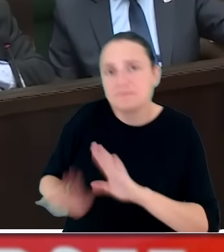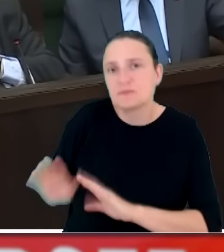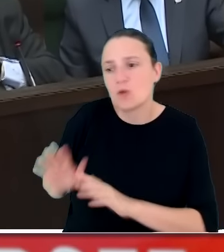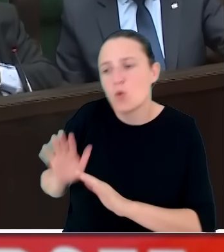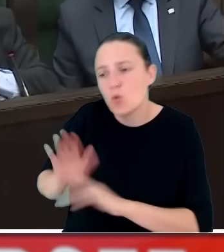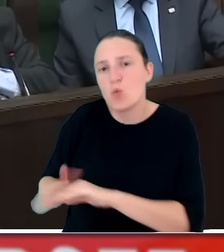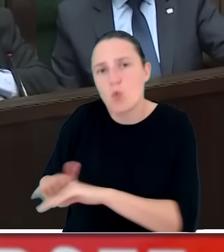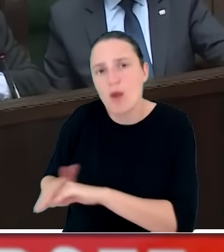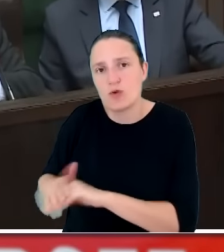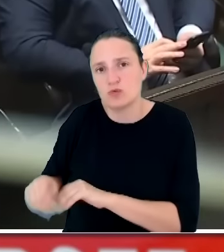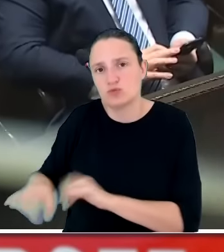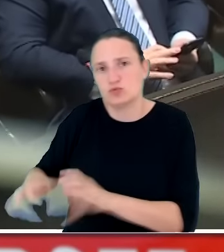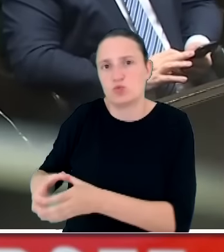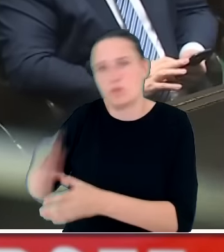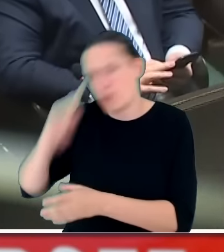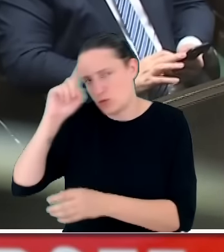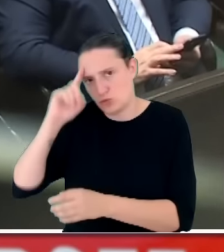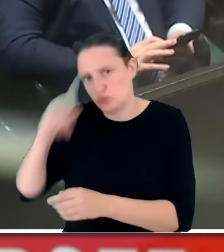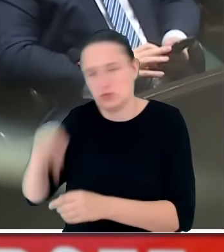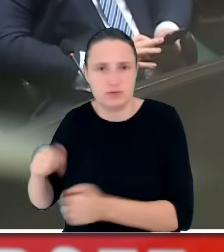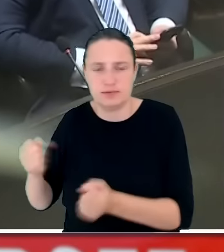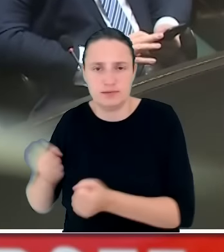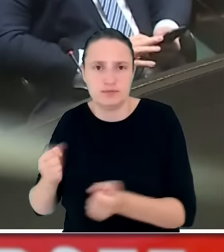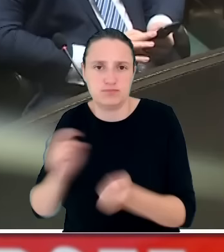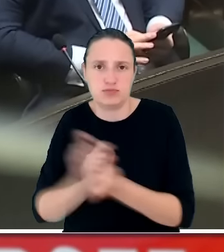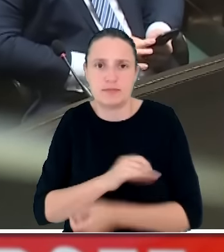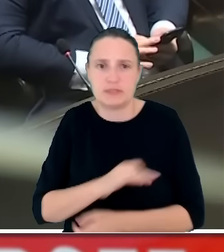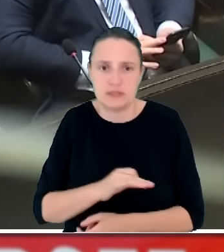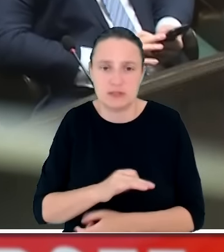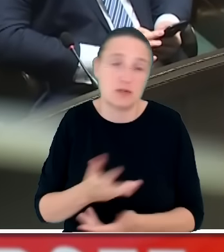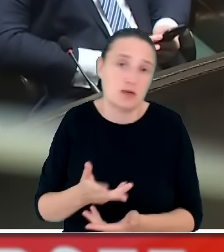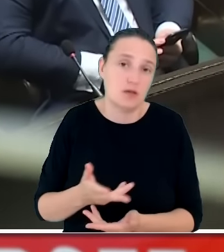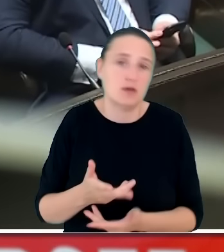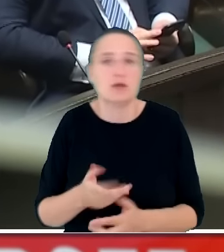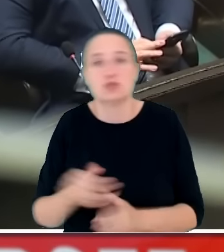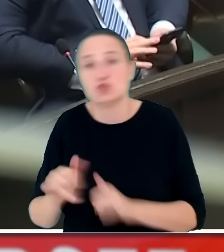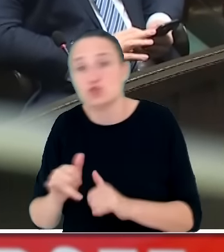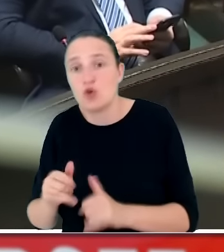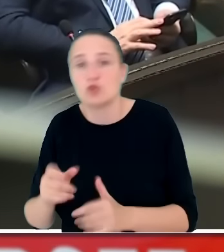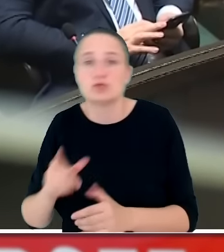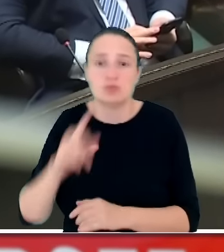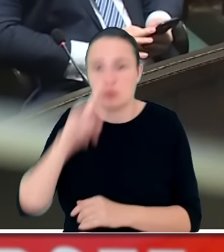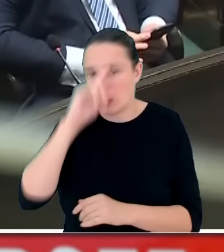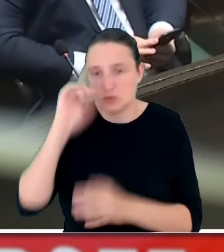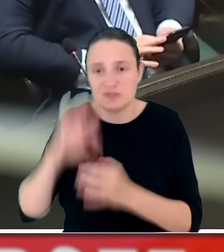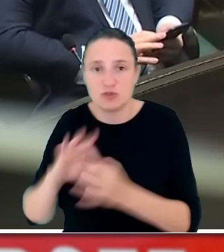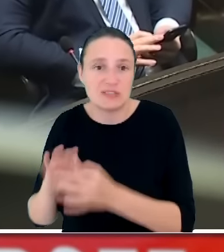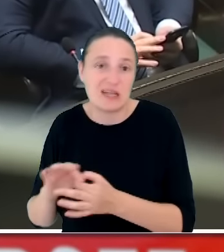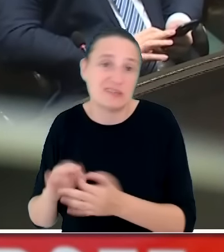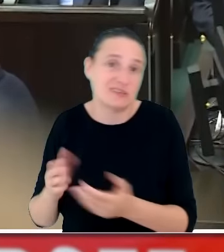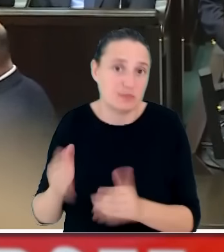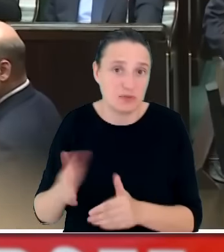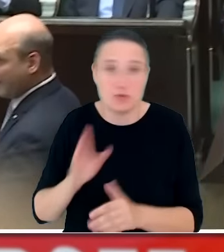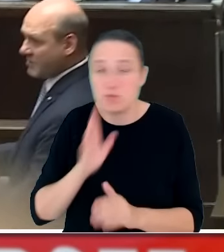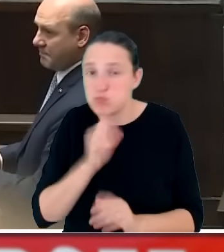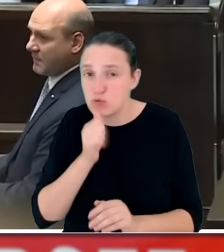działaniami rząd, środowiska z nim jakoś powiązane. Nie odnosi pan wrażenia, panie